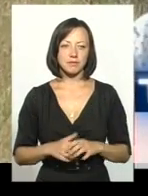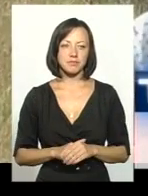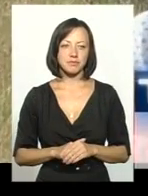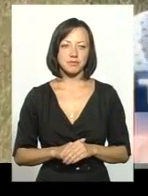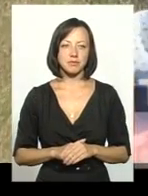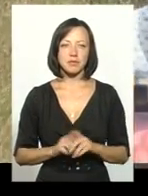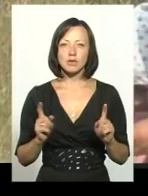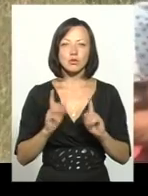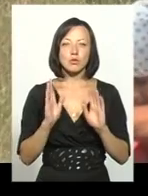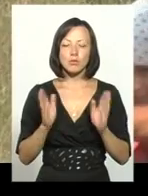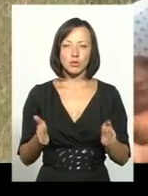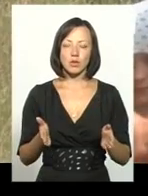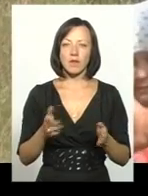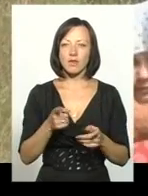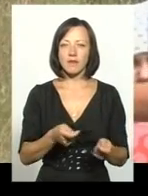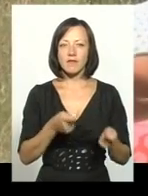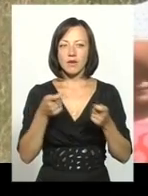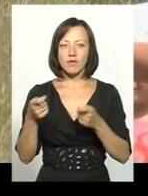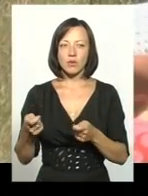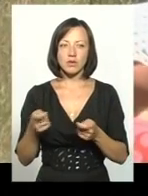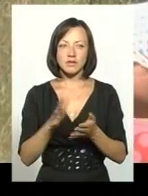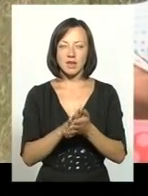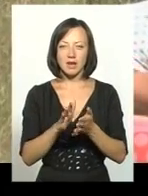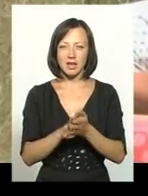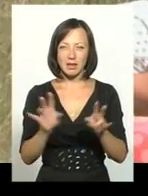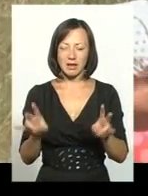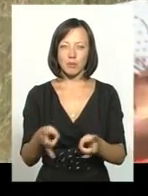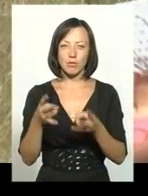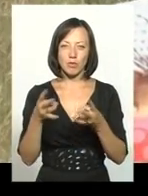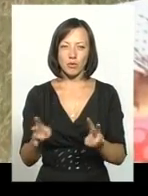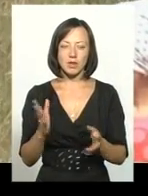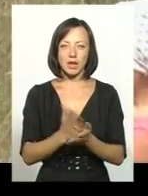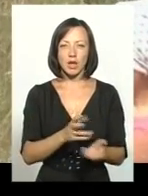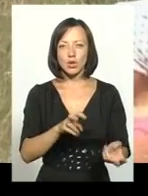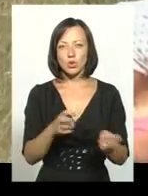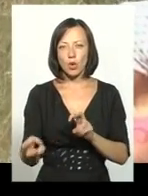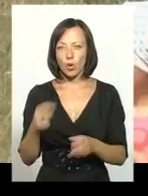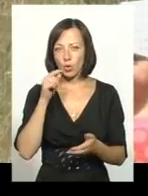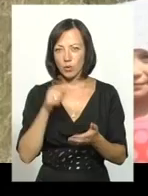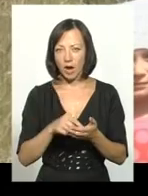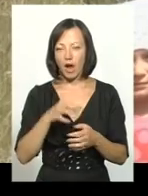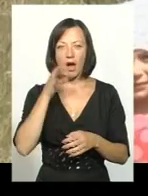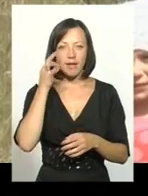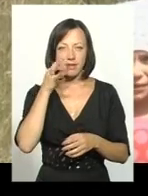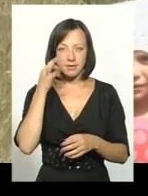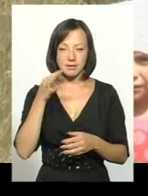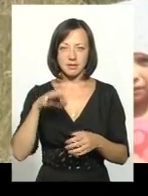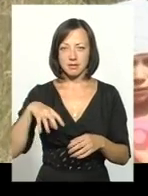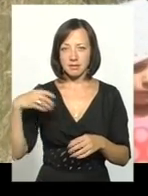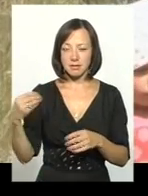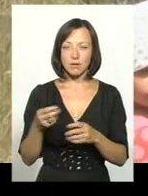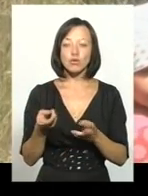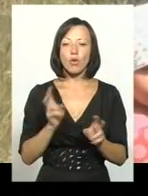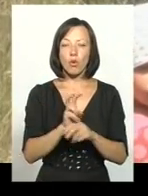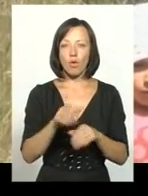страшне, що має бути. Вони ж вивозять тут всякий непотріб. Є дохлі, кури, а що? Лиси ж ходять, якщо вони голодні. Вони ж,